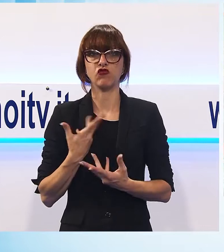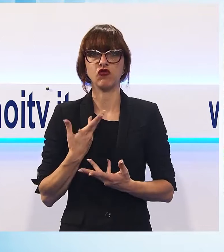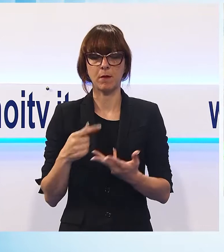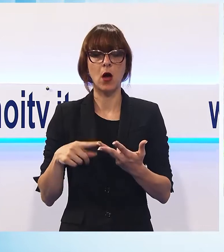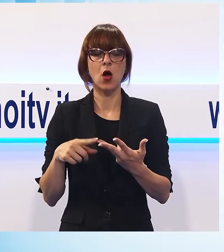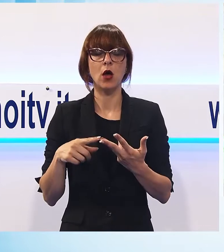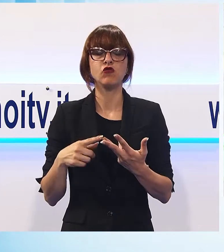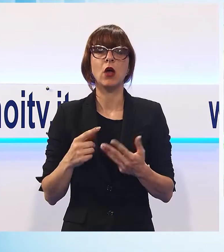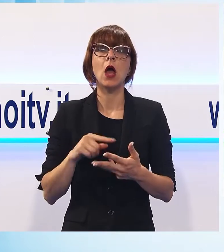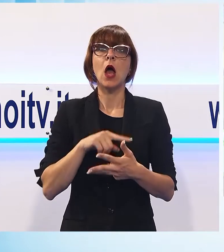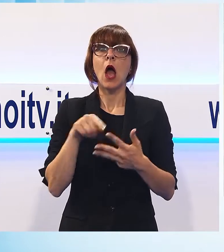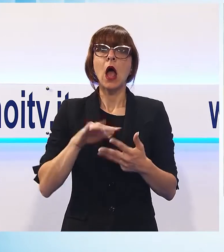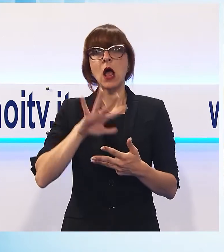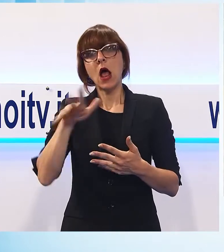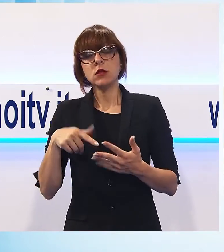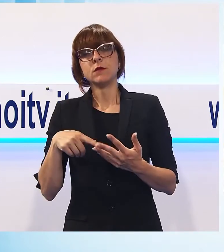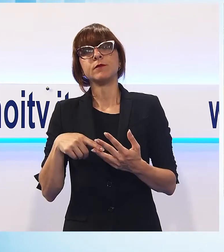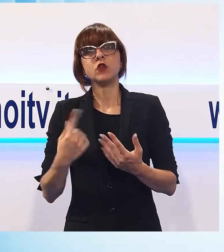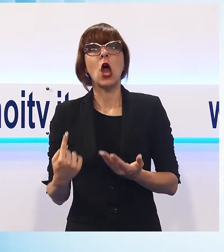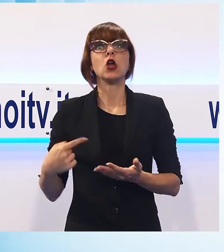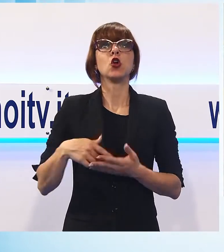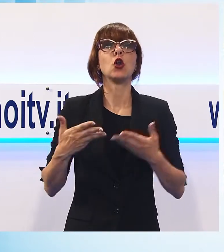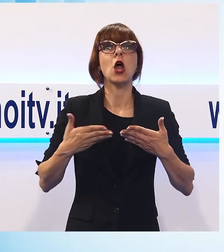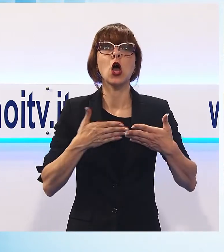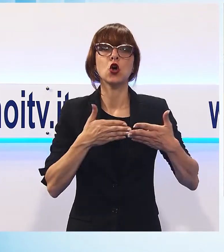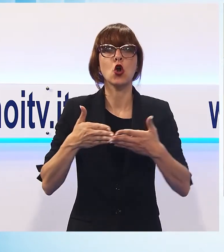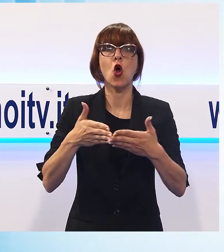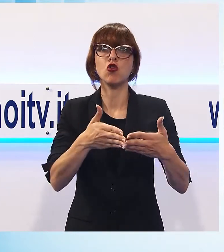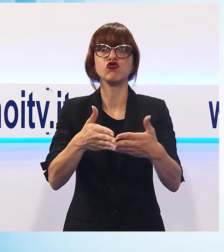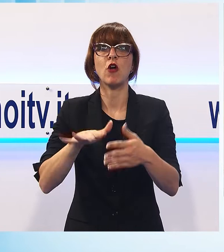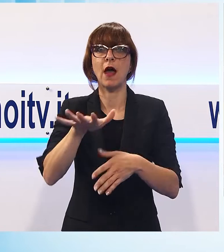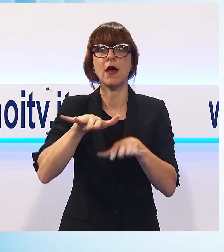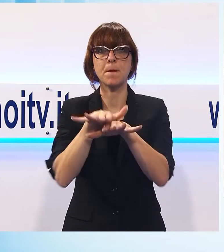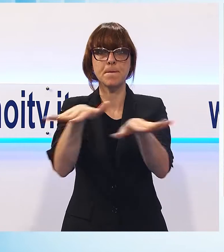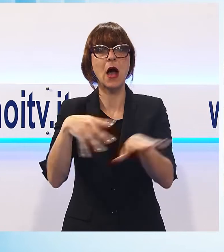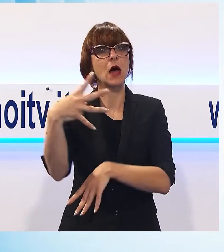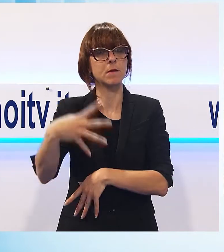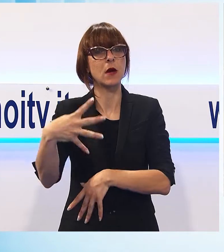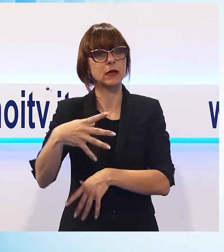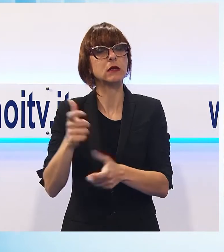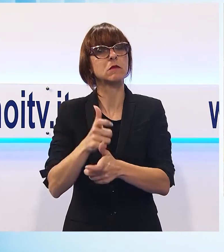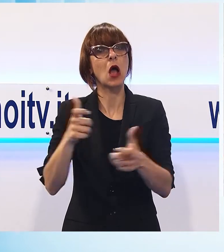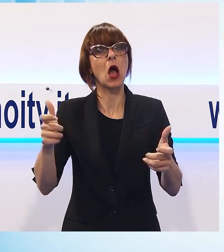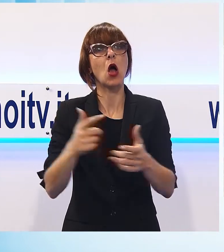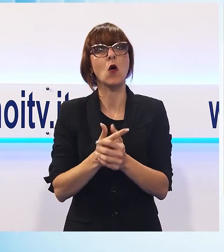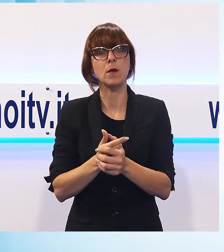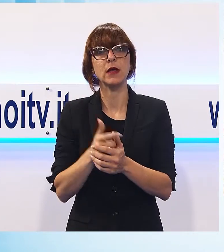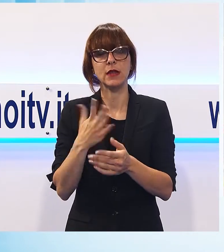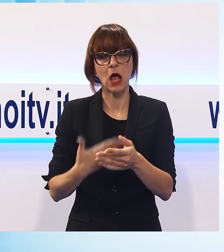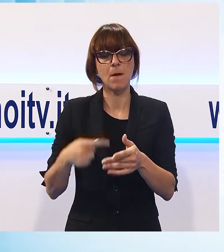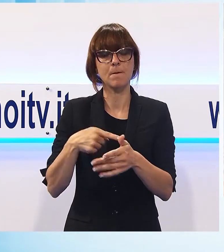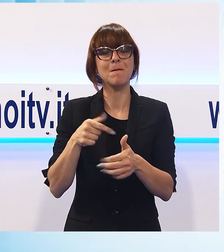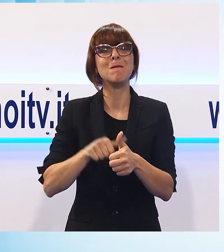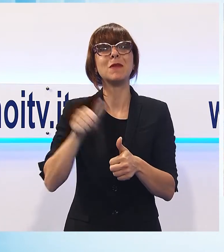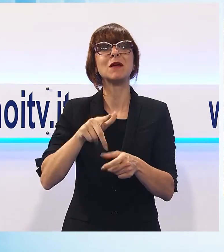nel Mediterraneo, con crescite molto importanti, anche qui trainata soprattutto dalle famiglie che grazie